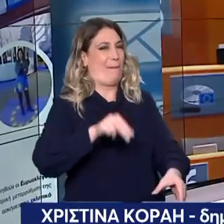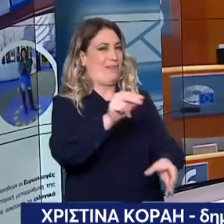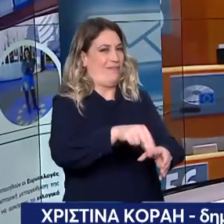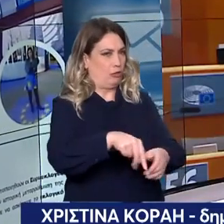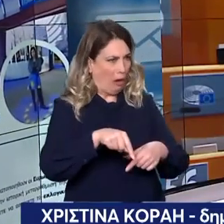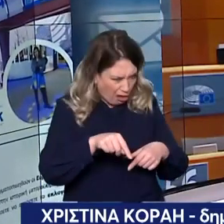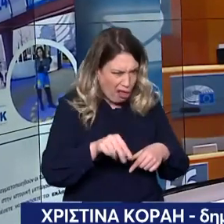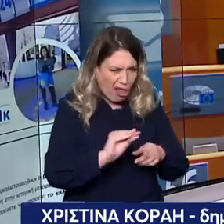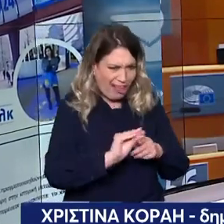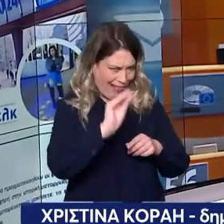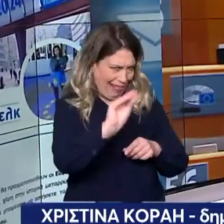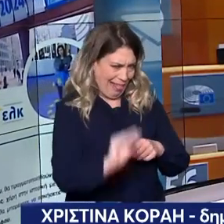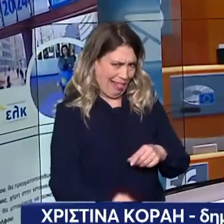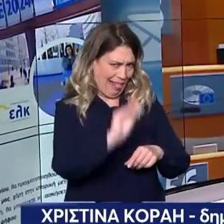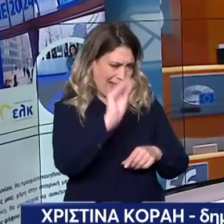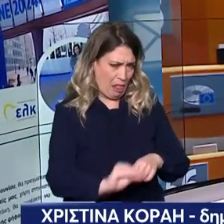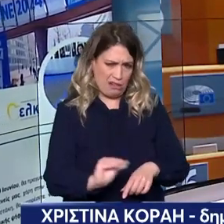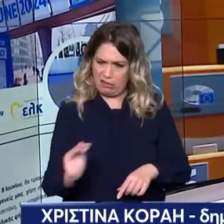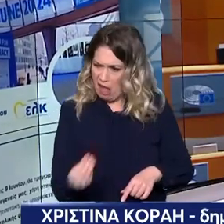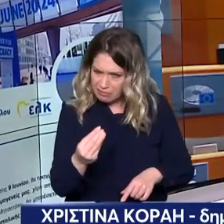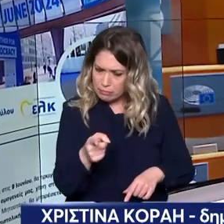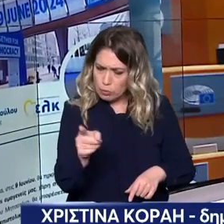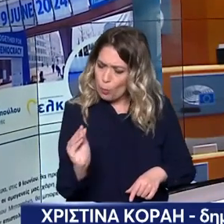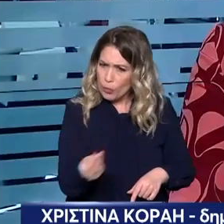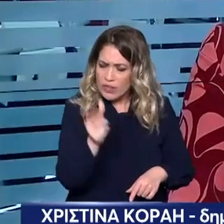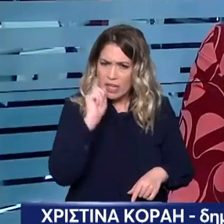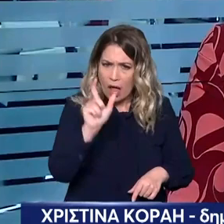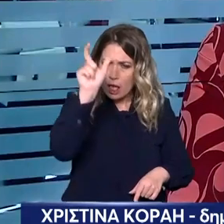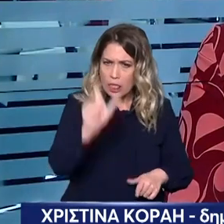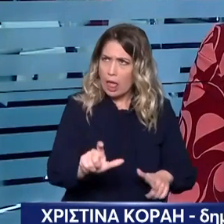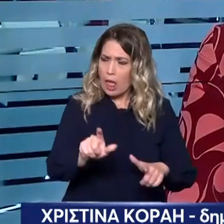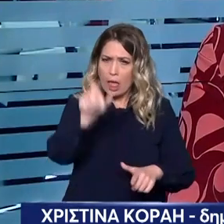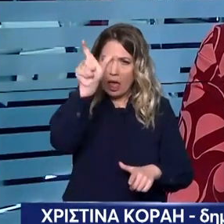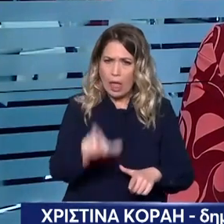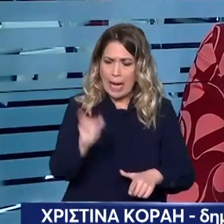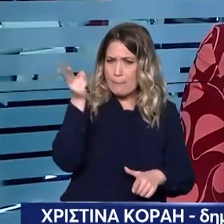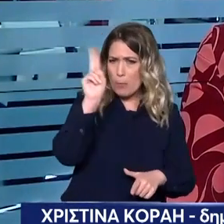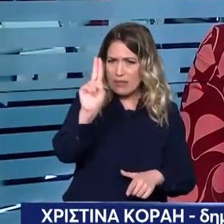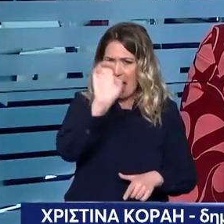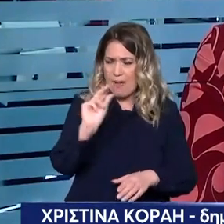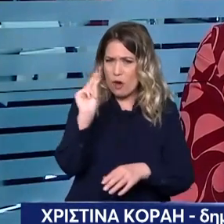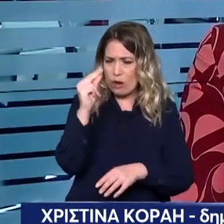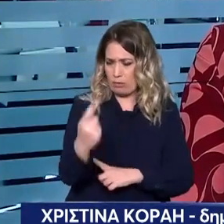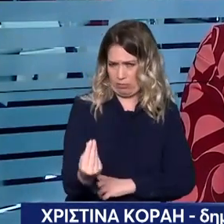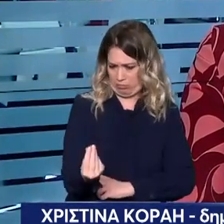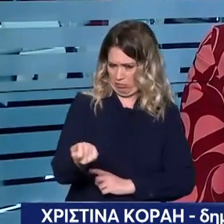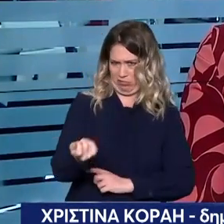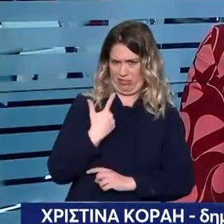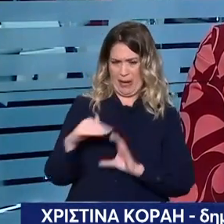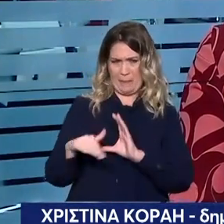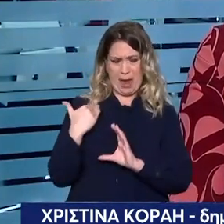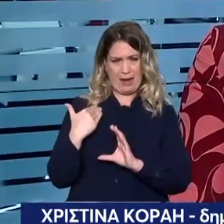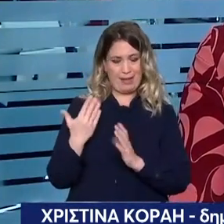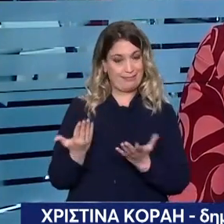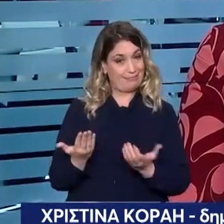ότι δεν αφορά την επιστολική ψήφο. Αυτό. Αφορά ίσως ανθρώπους που είχαν δηλώσει το καλοκαίρι ότι θέλουν να πάνε να ψηφίσουν εκεί όπου στείνονταν